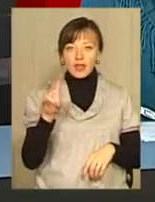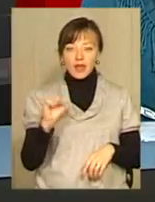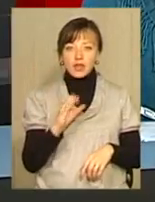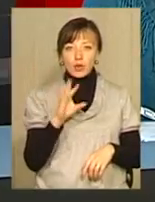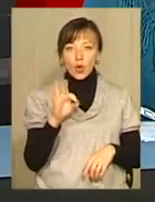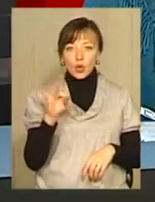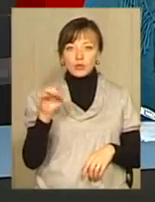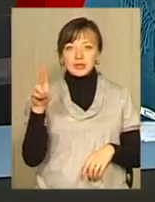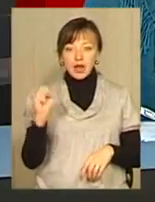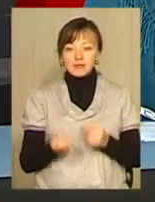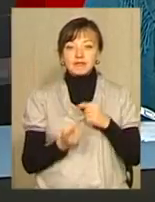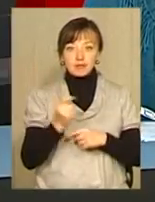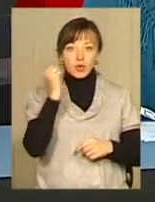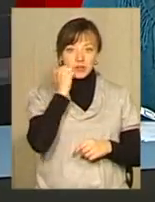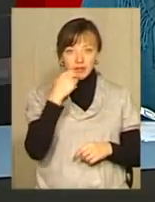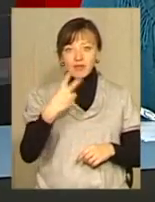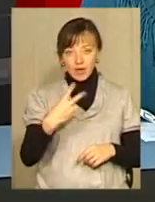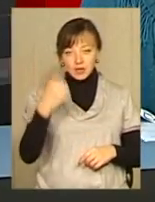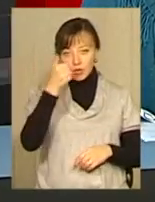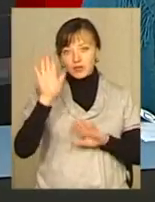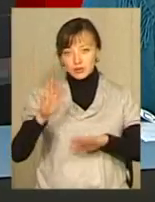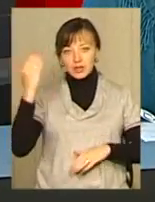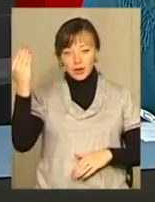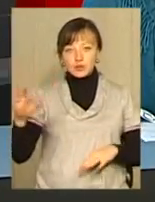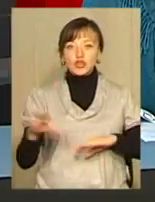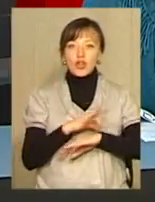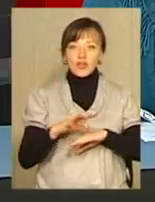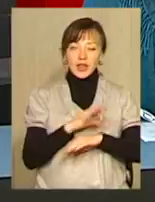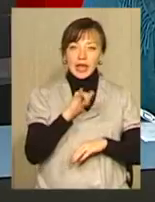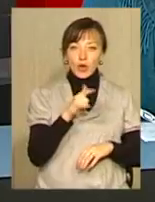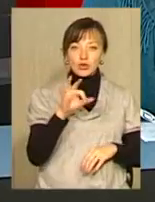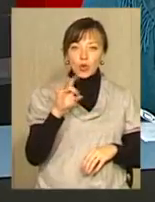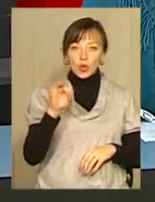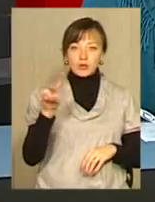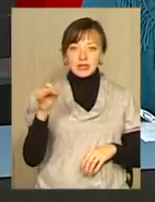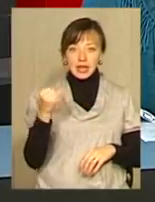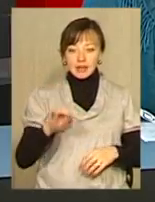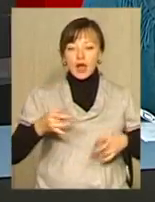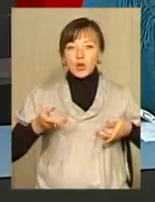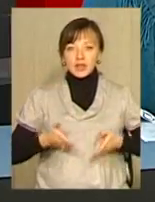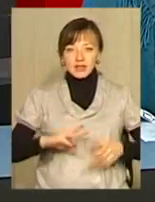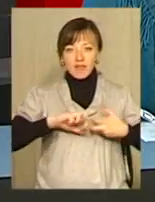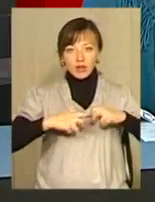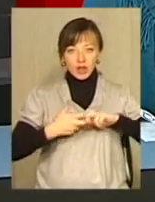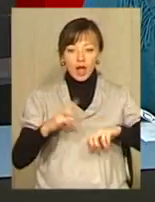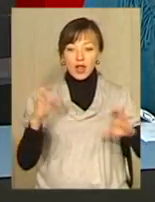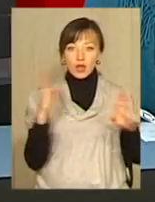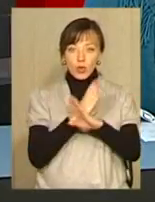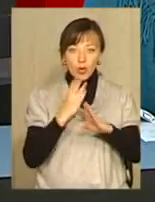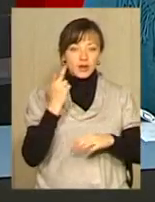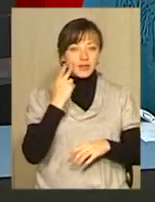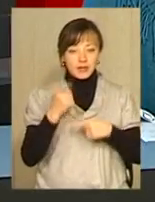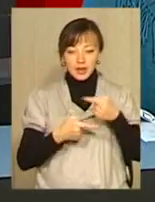родом із Москви і перші 20 років її життя пройшли саме там. Її чоловік Ігор Скорубський народився на Івано-Франківщині. Проте доля навіки